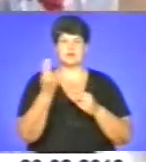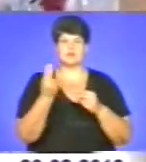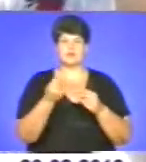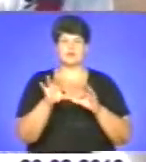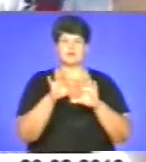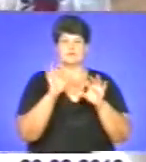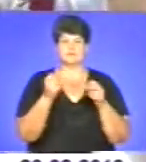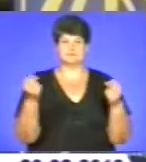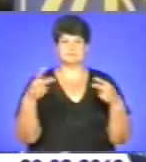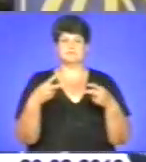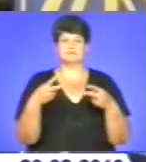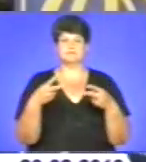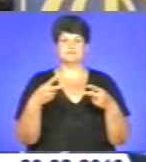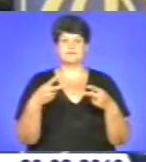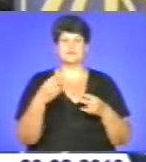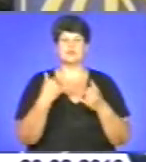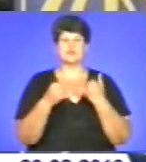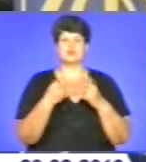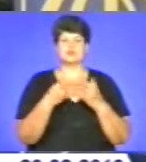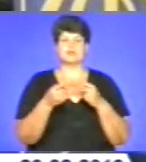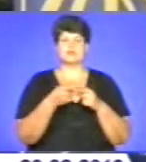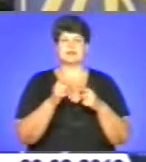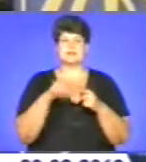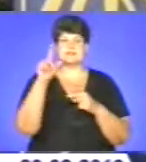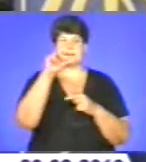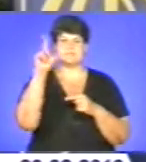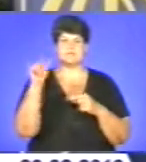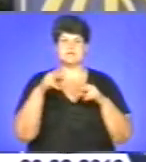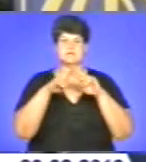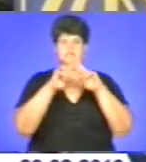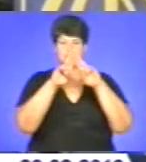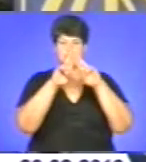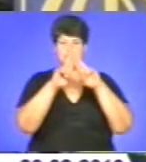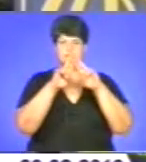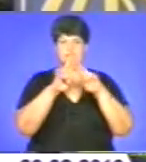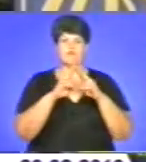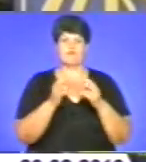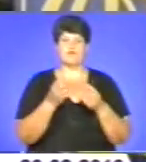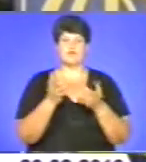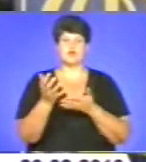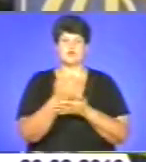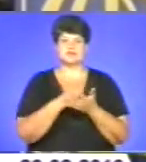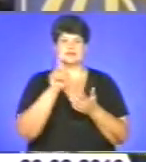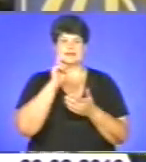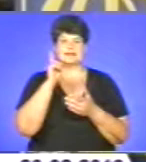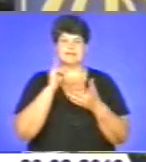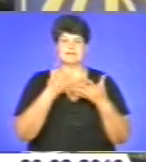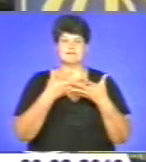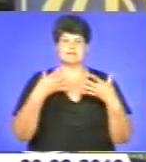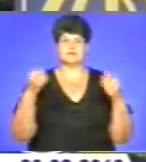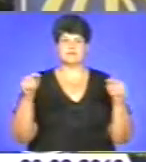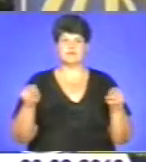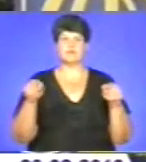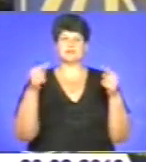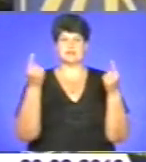символічно. Жовтий – це знак місяця зорів. Ворожаю – зелений – це знак весни та воскресіння.